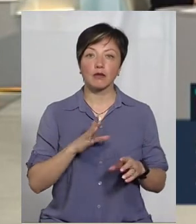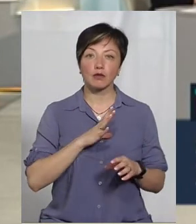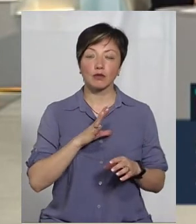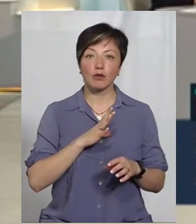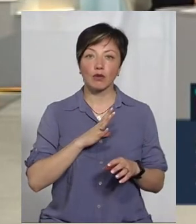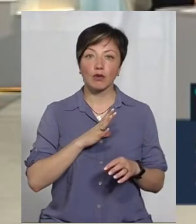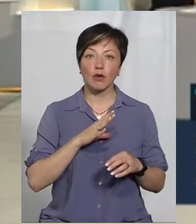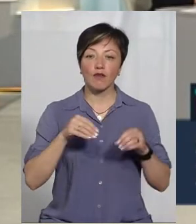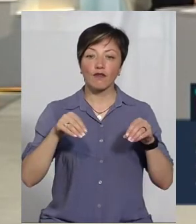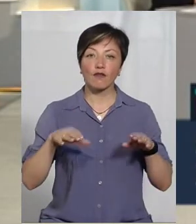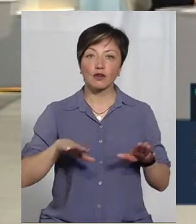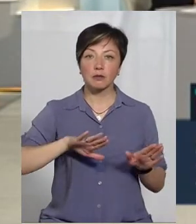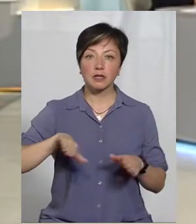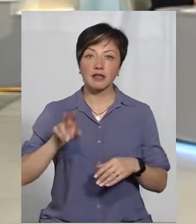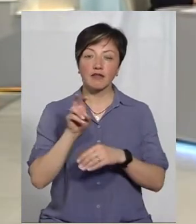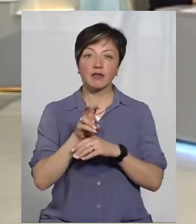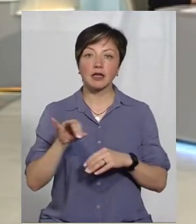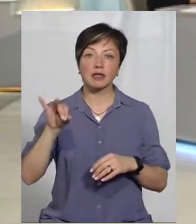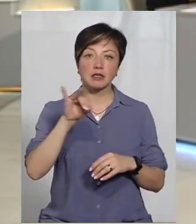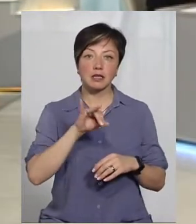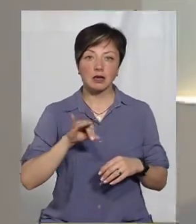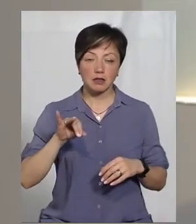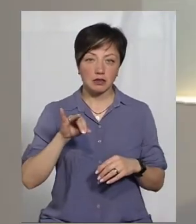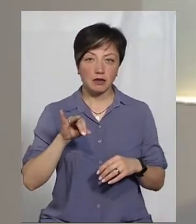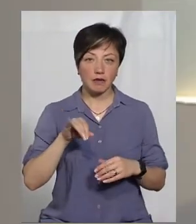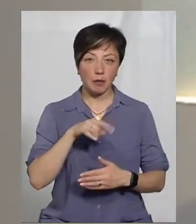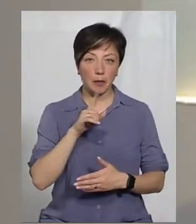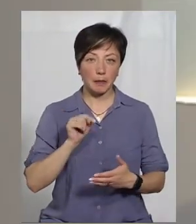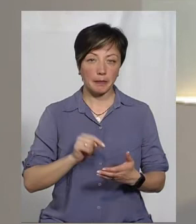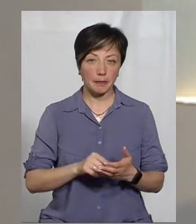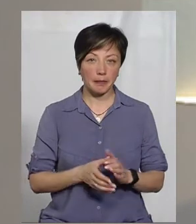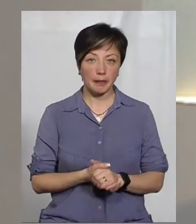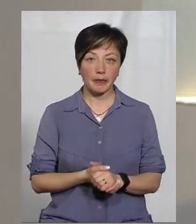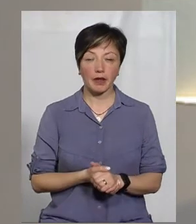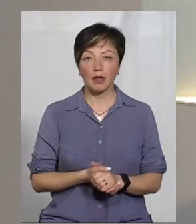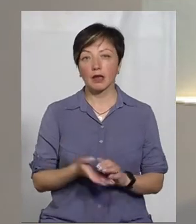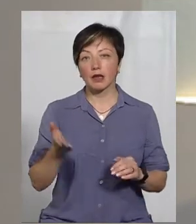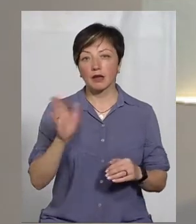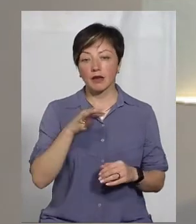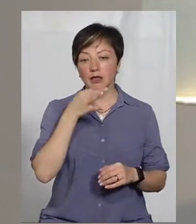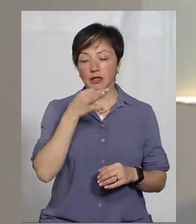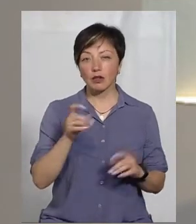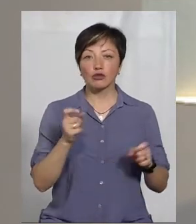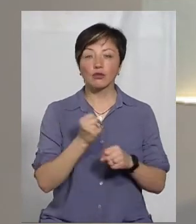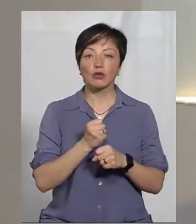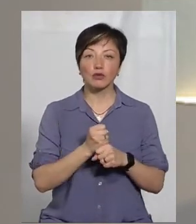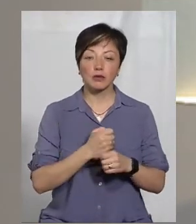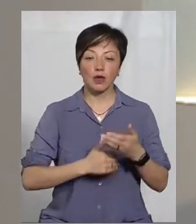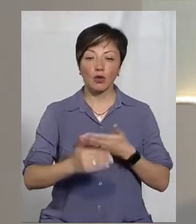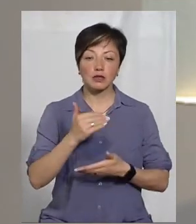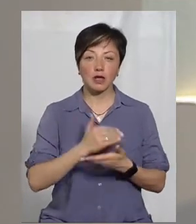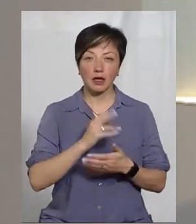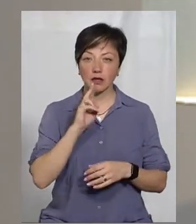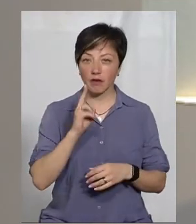вирішено після відвідин Зяслава Вадимом Глазовим? Ну, я давайте скажу, що було зроблено за останні два